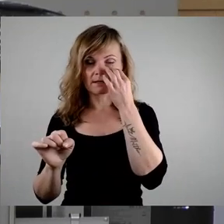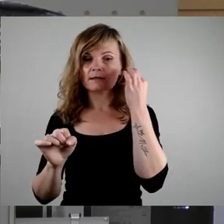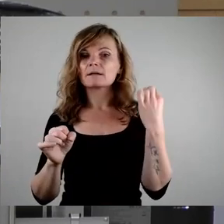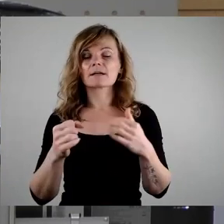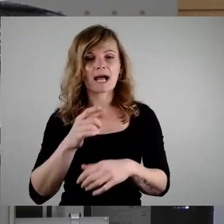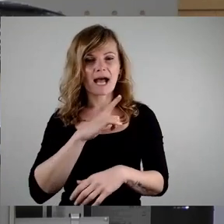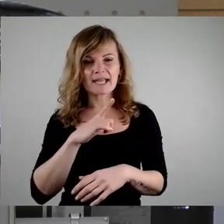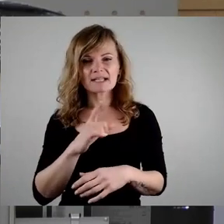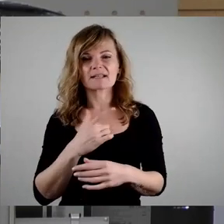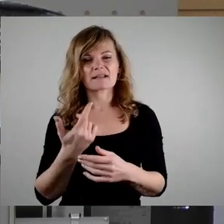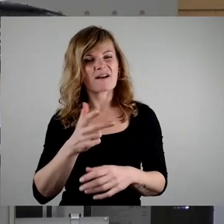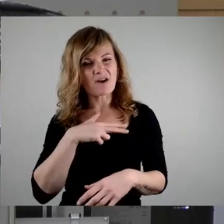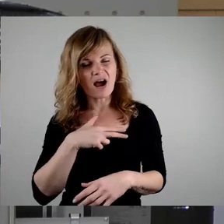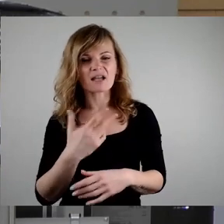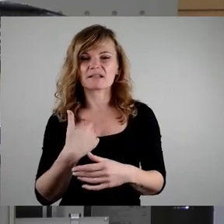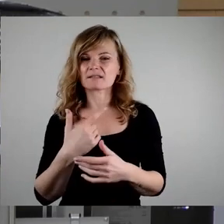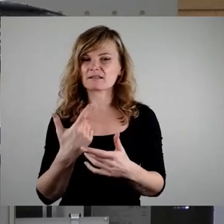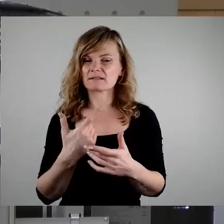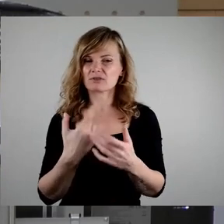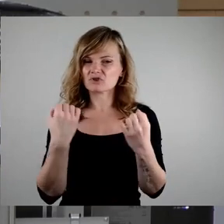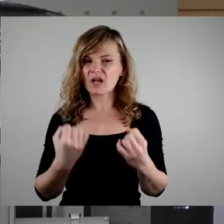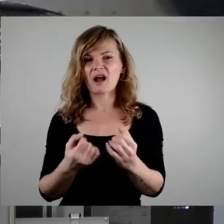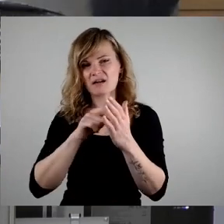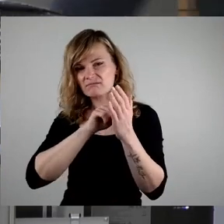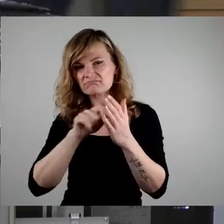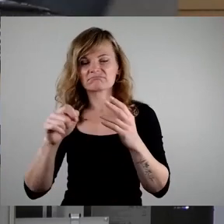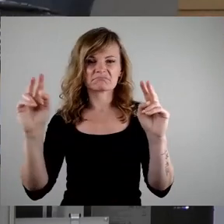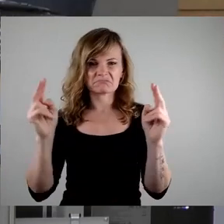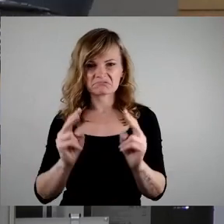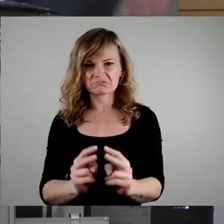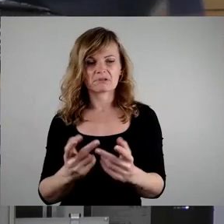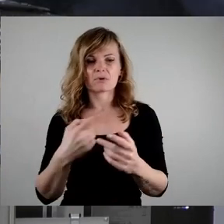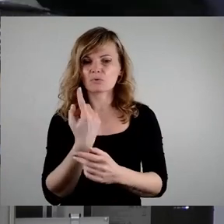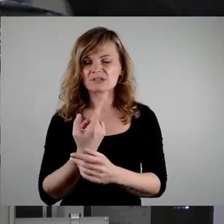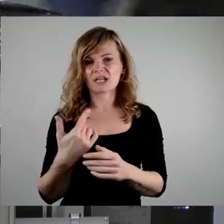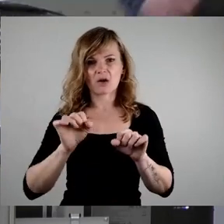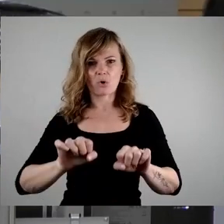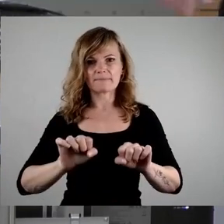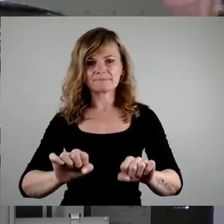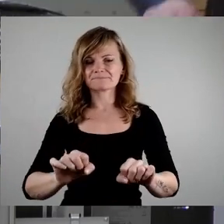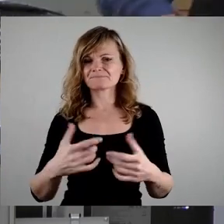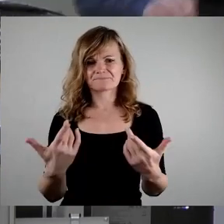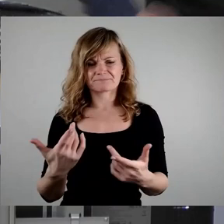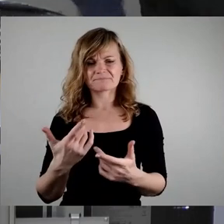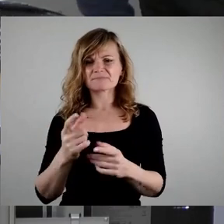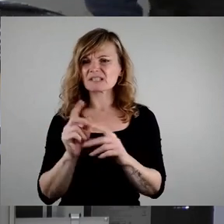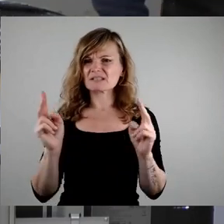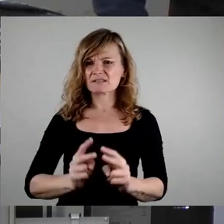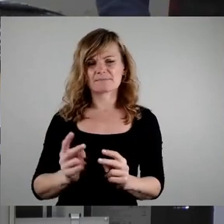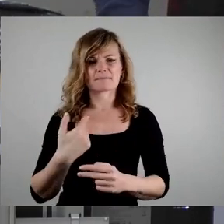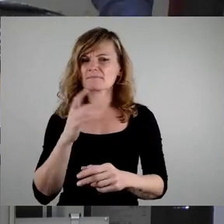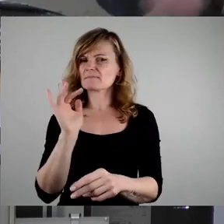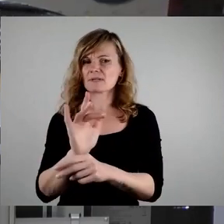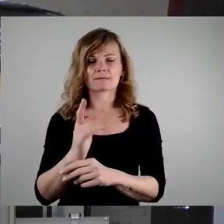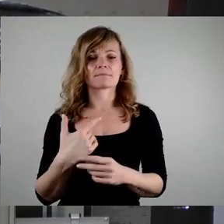ausgehöhlt worden. Und gegen diese Aushöhlung dieser Kompetenzen sind wir als Linke ganz massiv. Der Antrag, heute